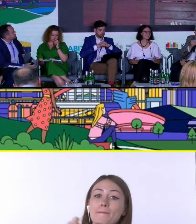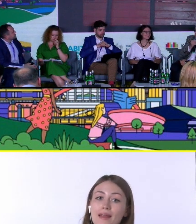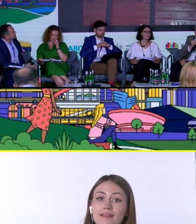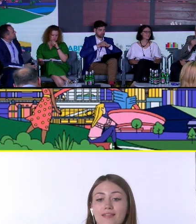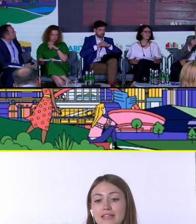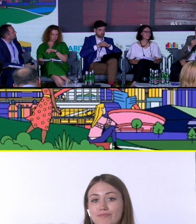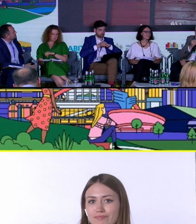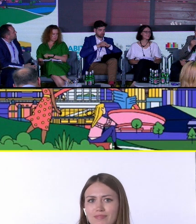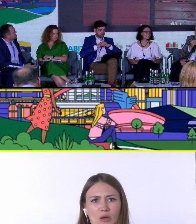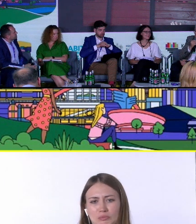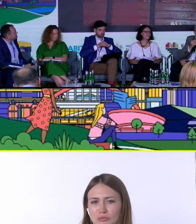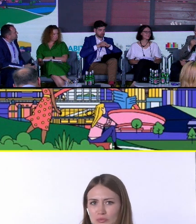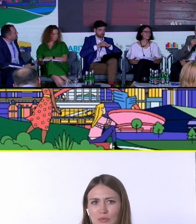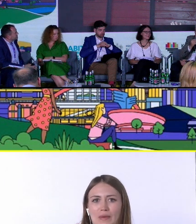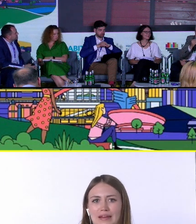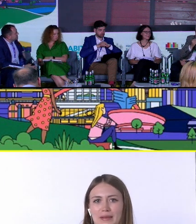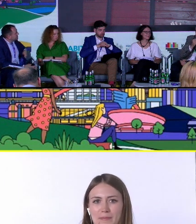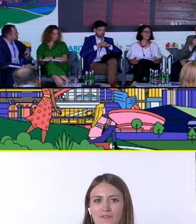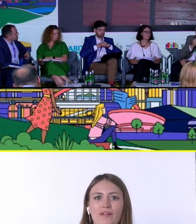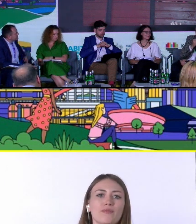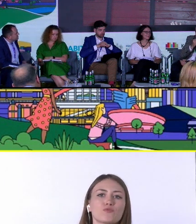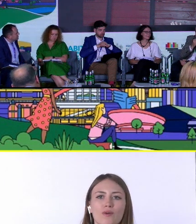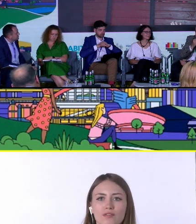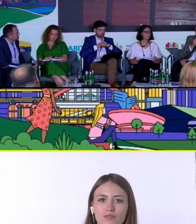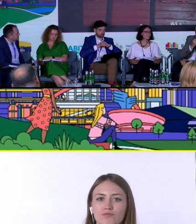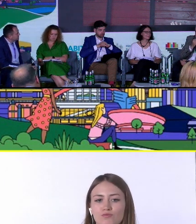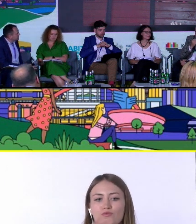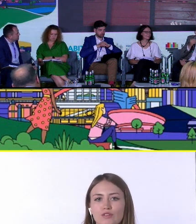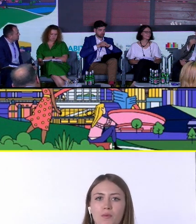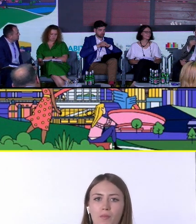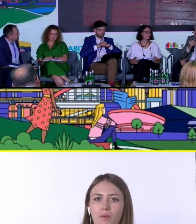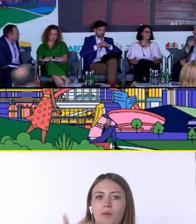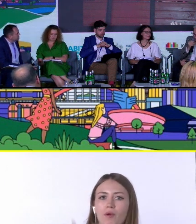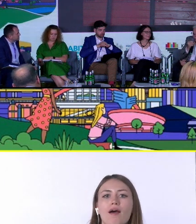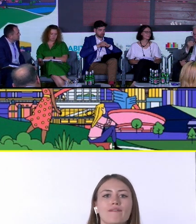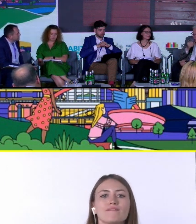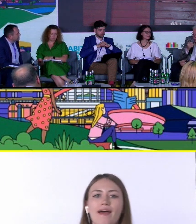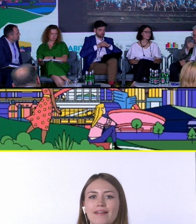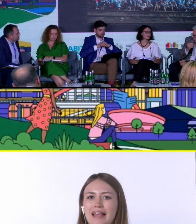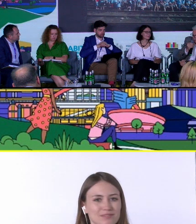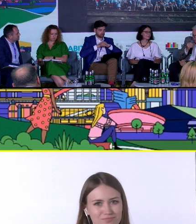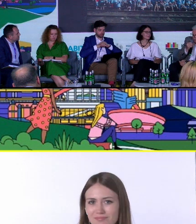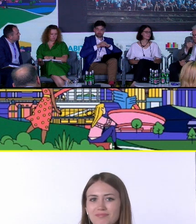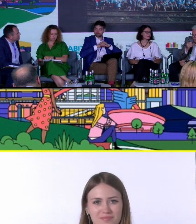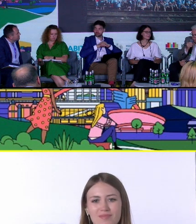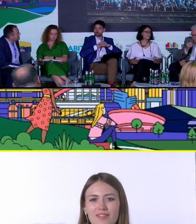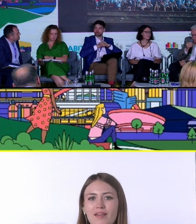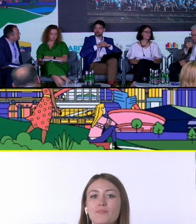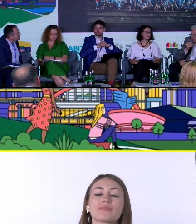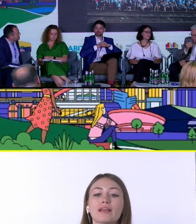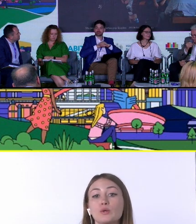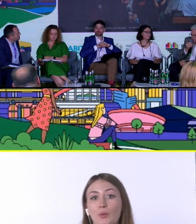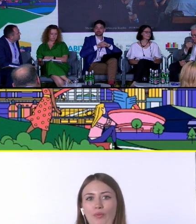bawią. Żadne drogie wakacje. są wakacje dla tych dzieci stamtąd, które w ogóle nie wyjeżdżają na wakacje. Czy to kolejne jakieś zdjęcie.